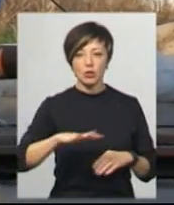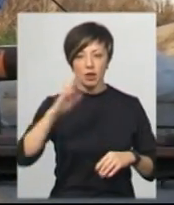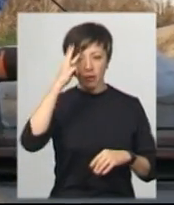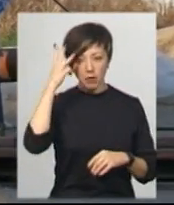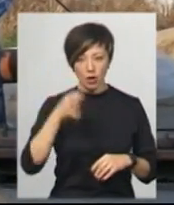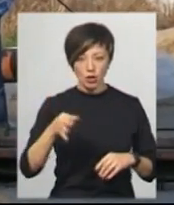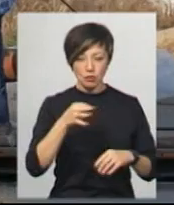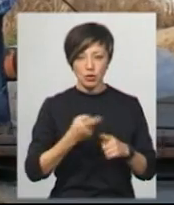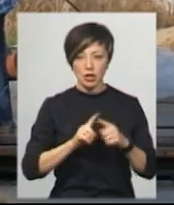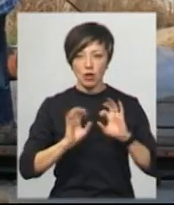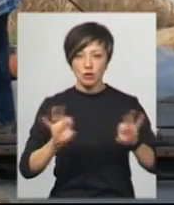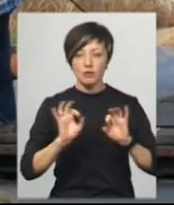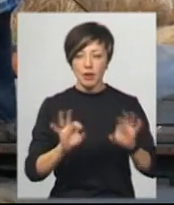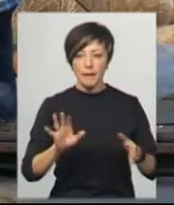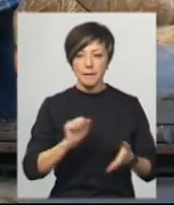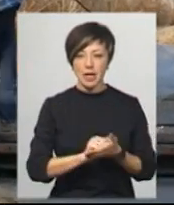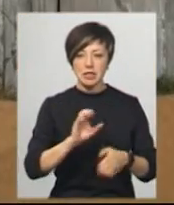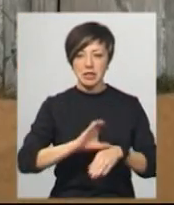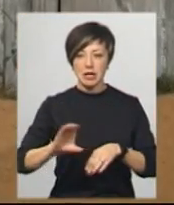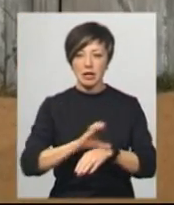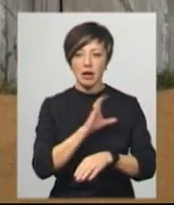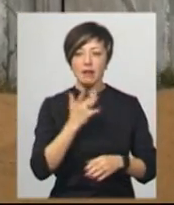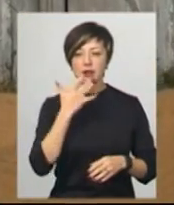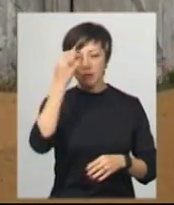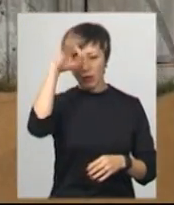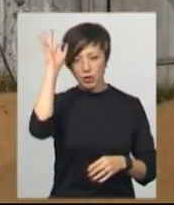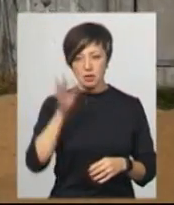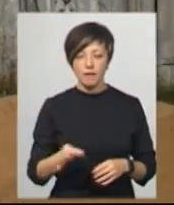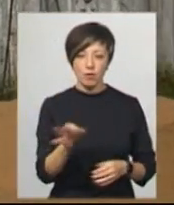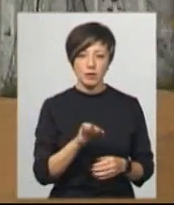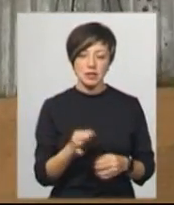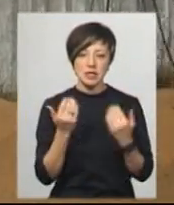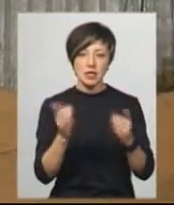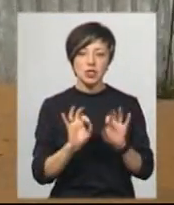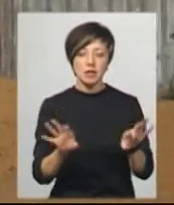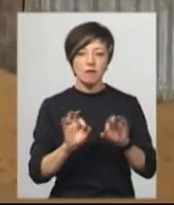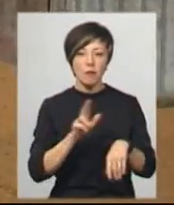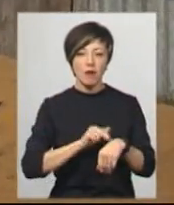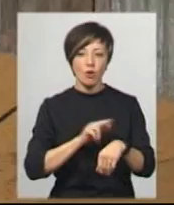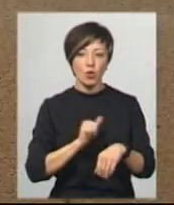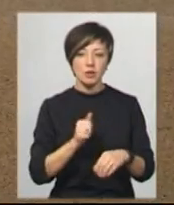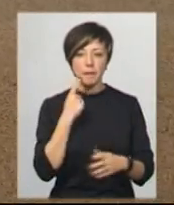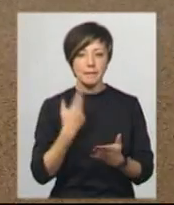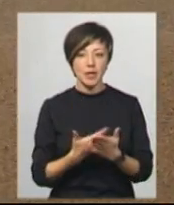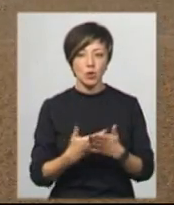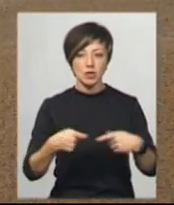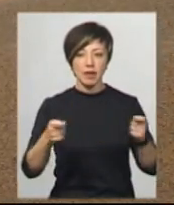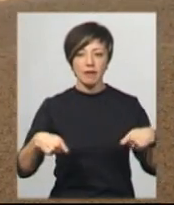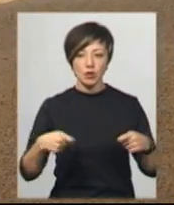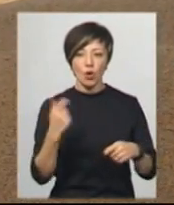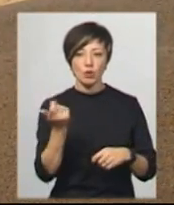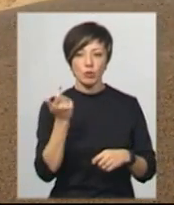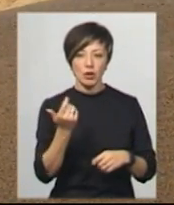Хмельниччини. Про це розповіла прес-секретарка Нацполіції в області Інна Глега. З її слів, правоохоронці підозрюють завідуючу